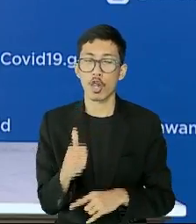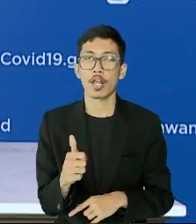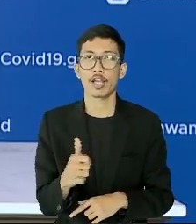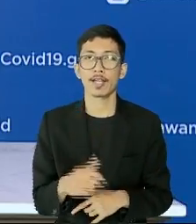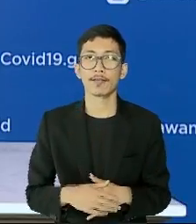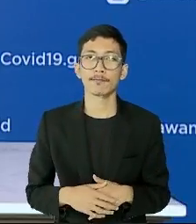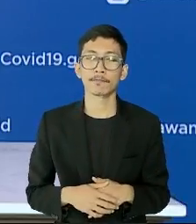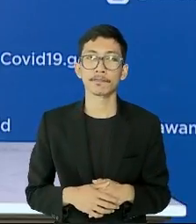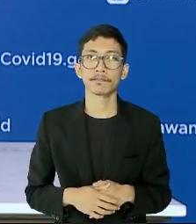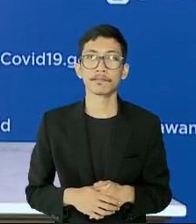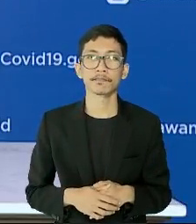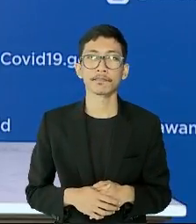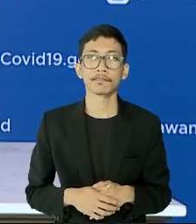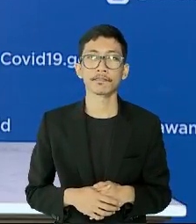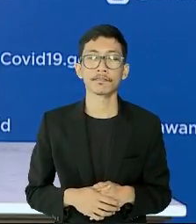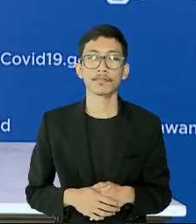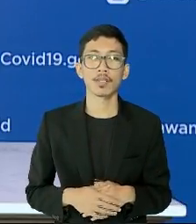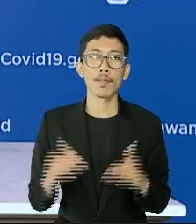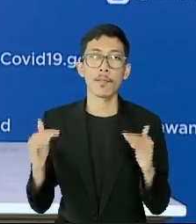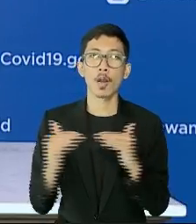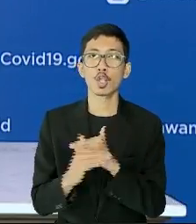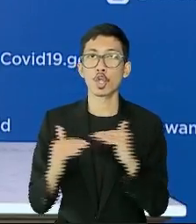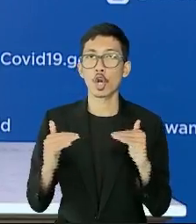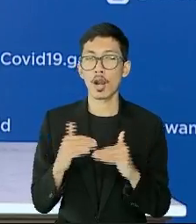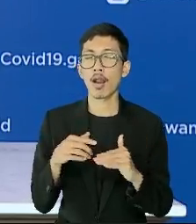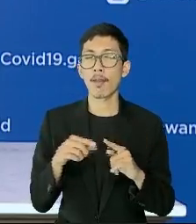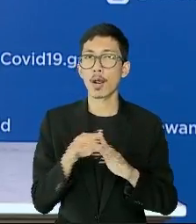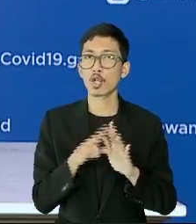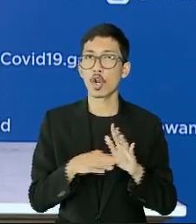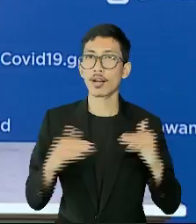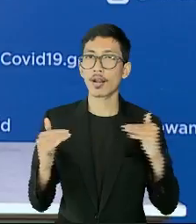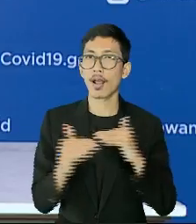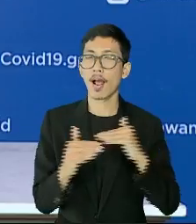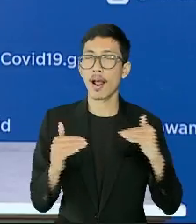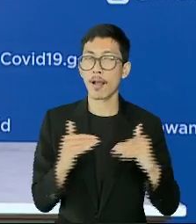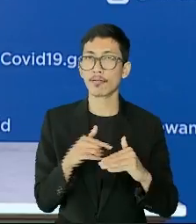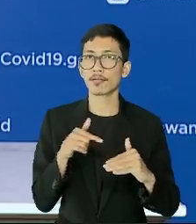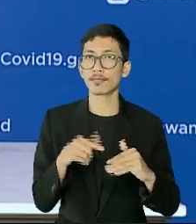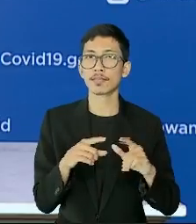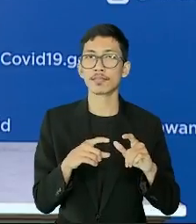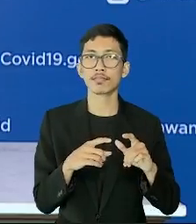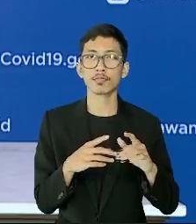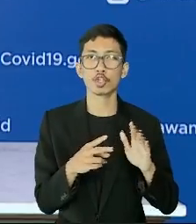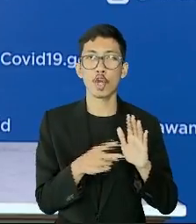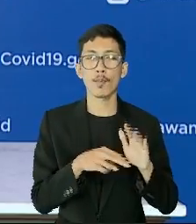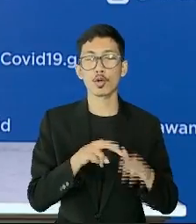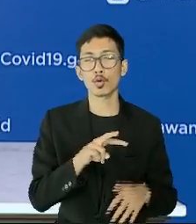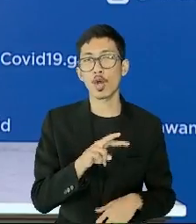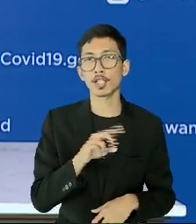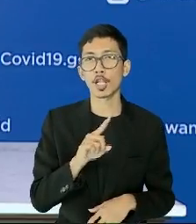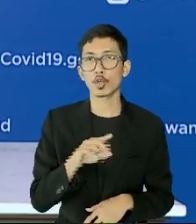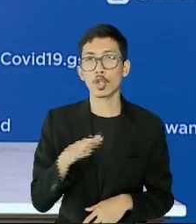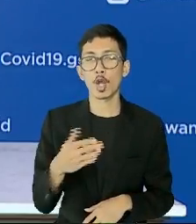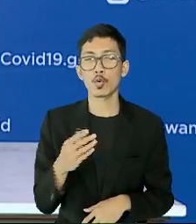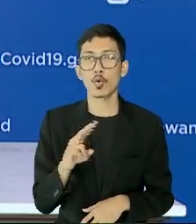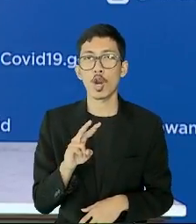aturan perjalanan dalam negeri yang tertuang dalam surat edaran Satgas Nomor 21 tahun 2021